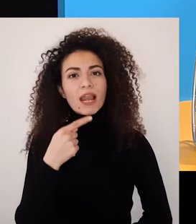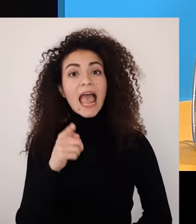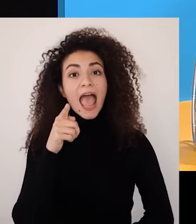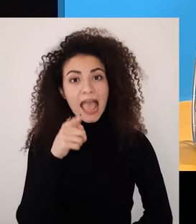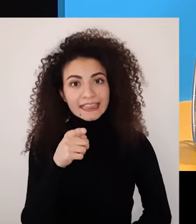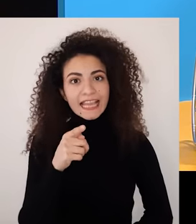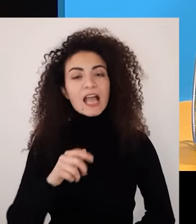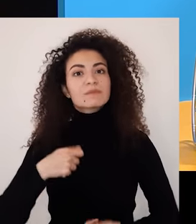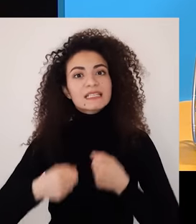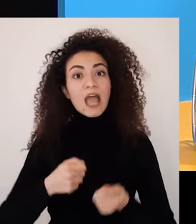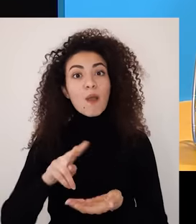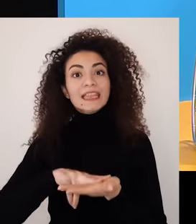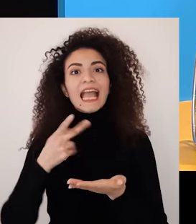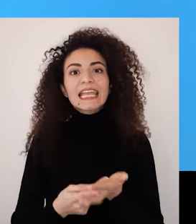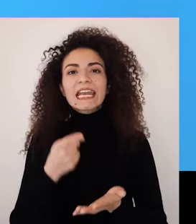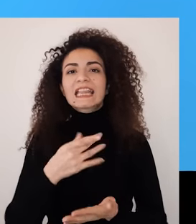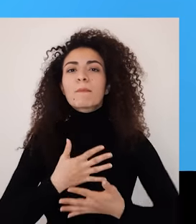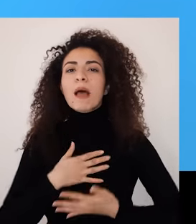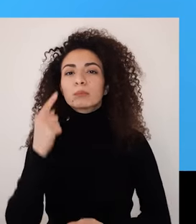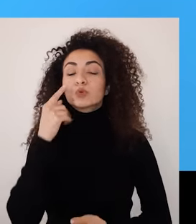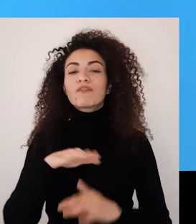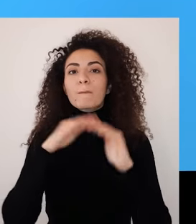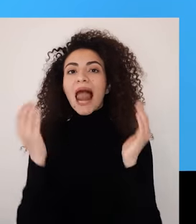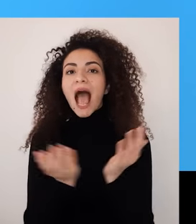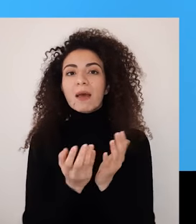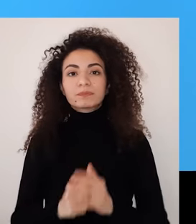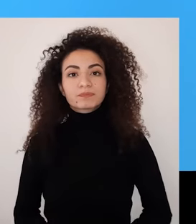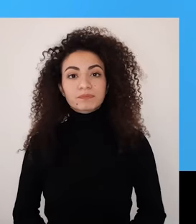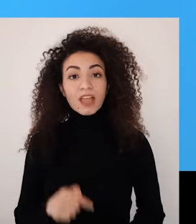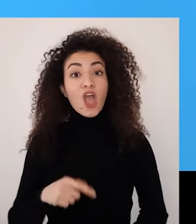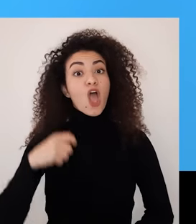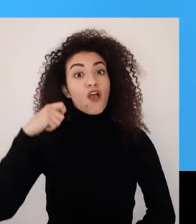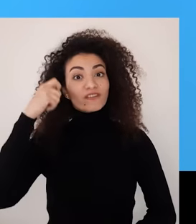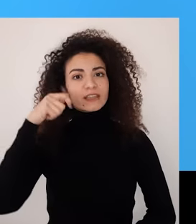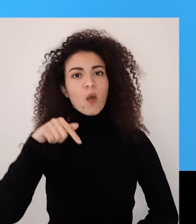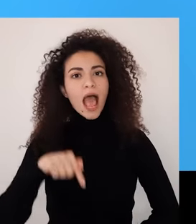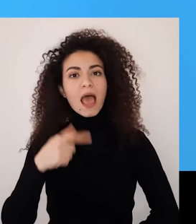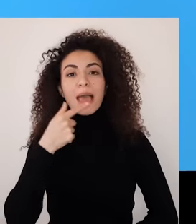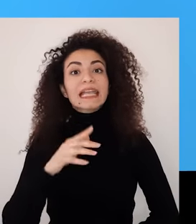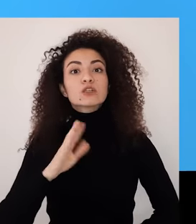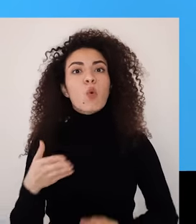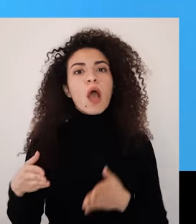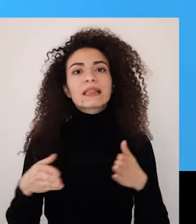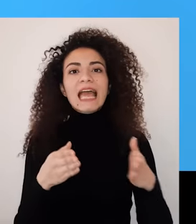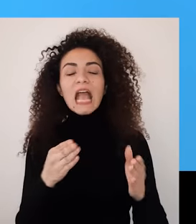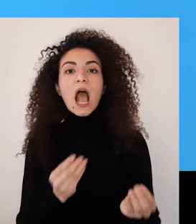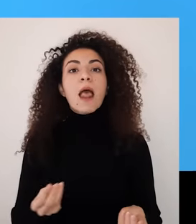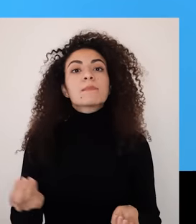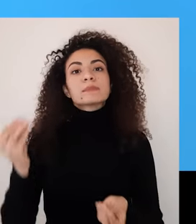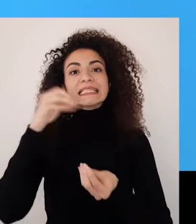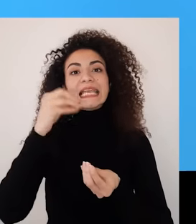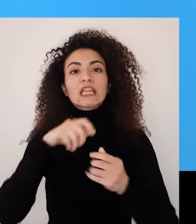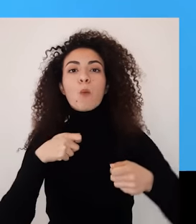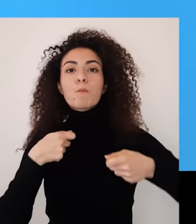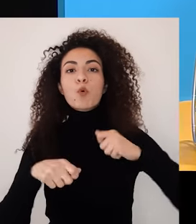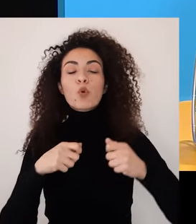التغيير اللي بتتمنى تحققه بالعالم بهالفيديو رح نشارككم ببسيلة لرفع مستوى المرون الشخصية لتحقيق